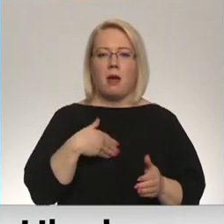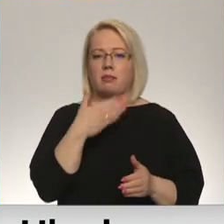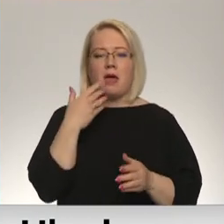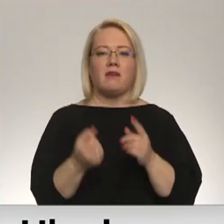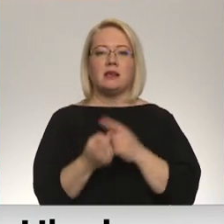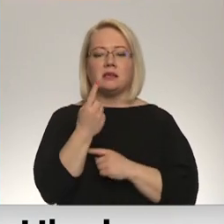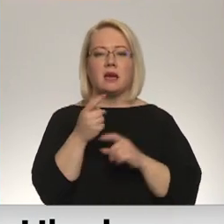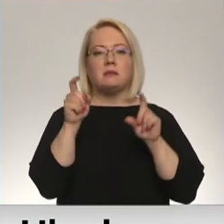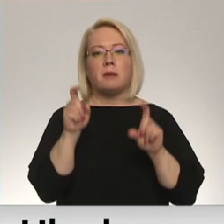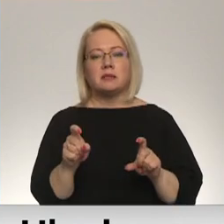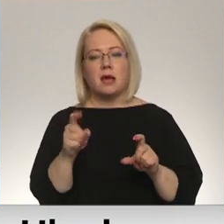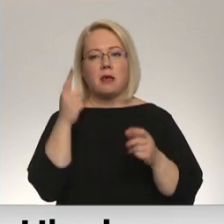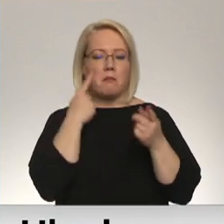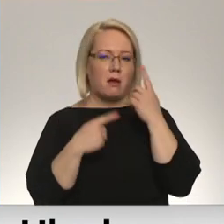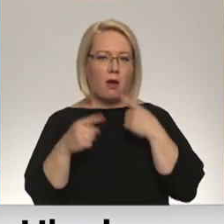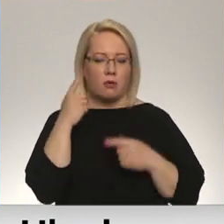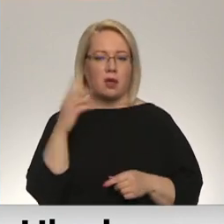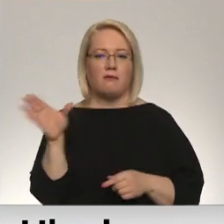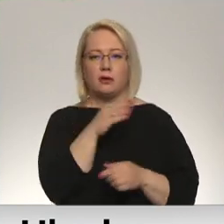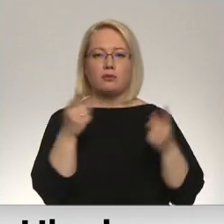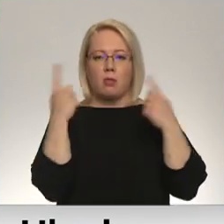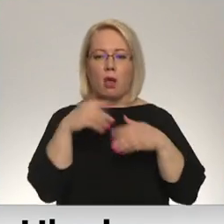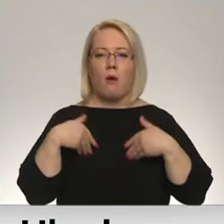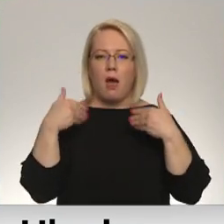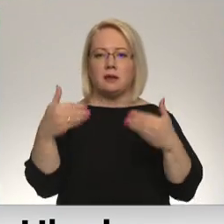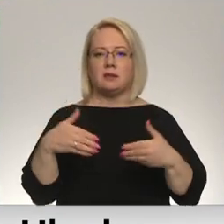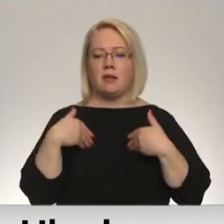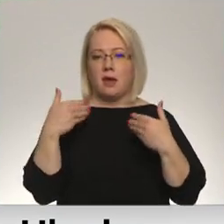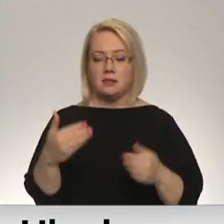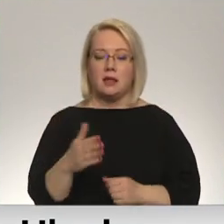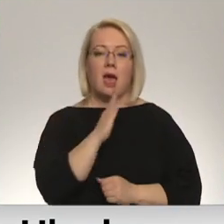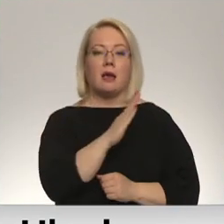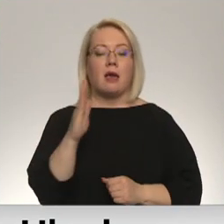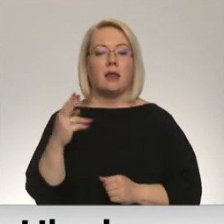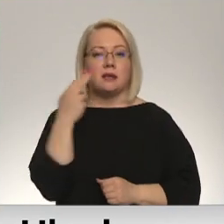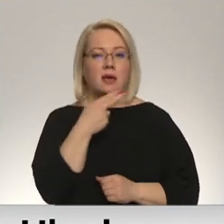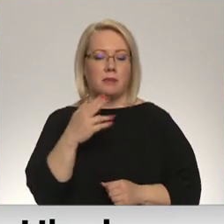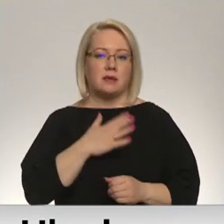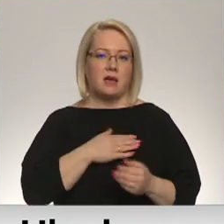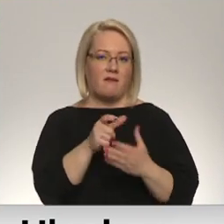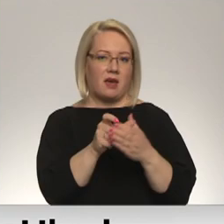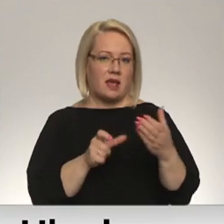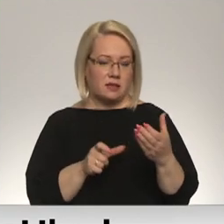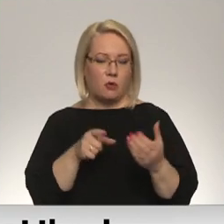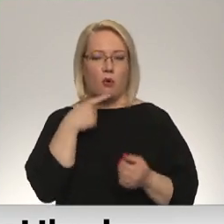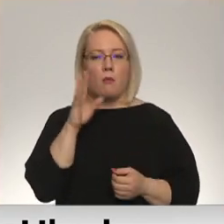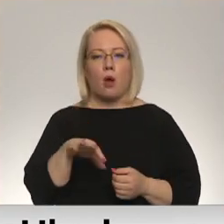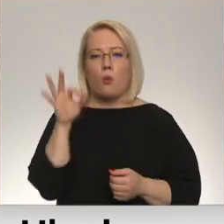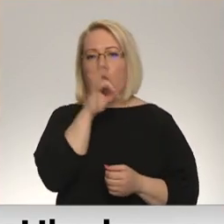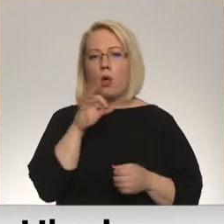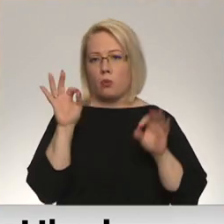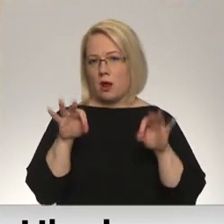pasaidēt un paraudāt. Mūs visu laiku kaut kur aicina. Katrai saimniecē ir sava recepta, un to var teikt arī par olu krāsošanu.